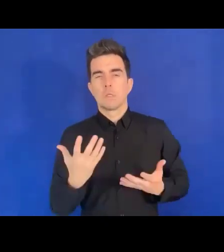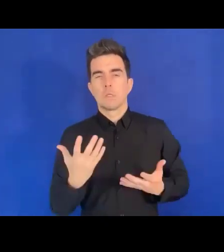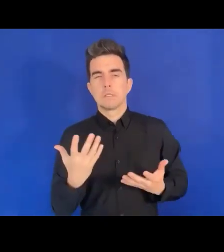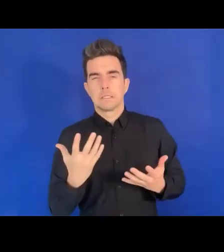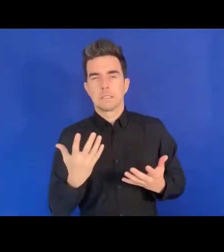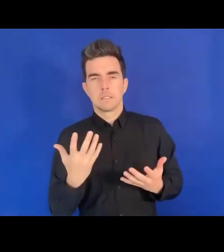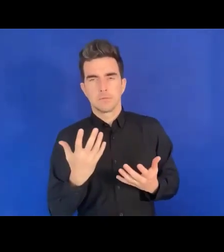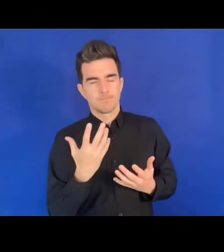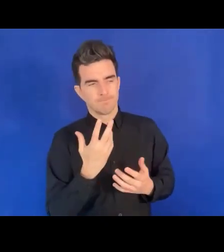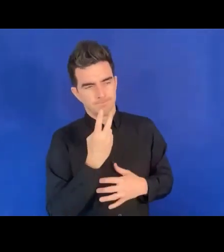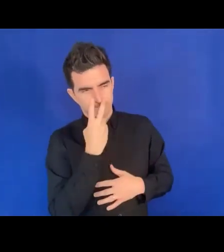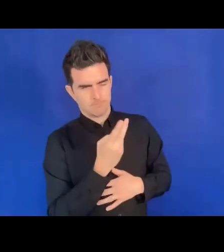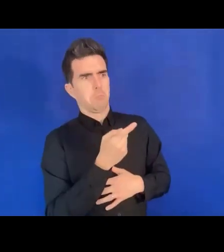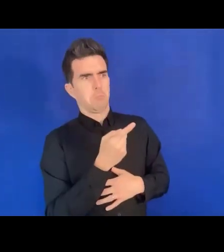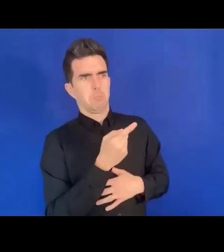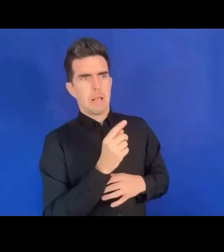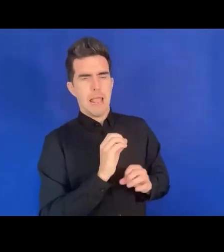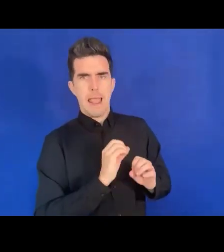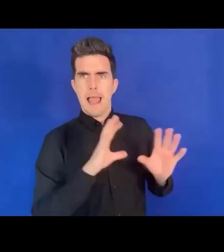être actives.